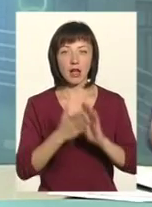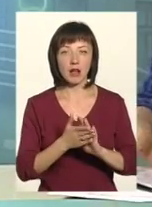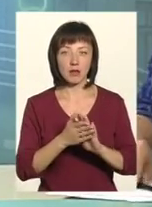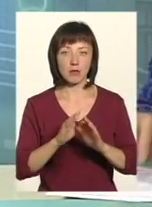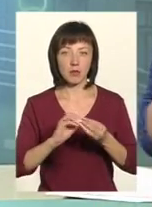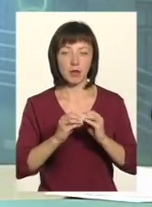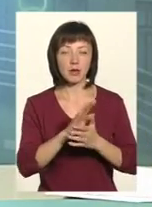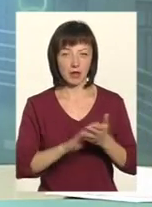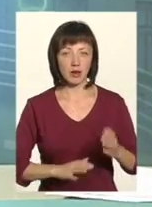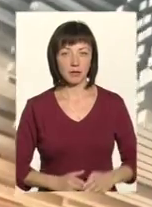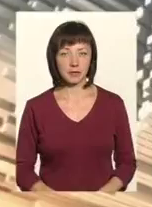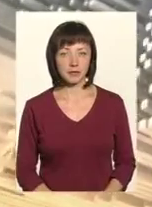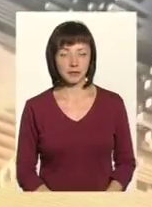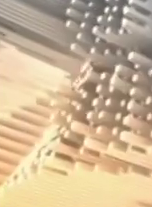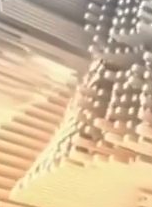коментар, і далі продовжимо.